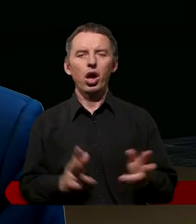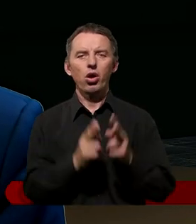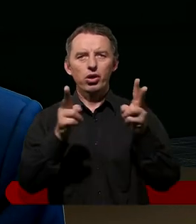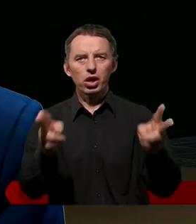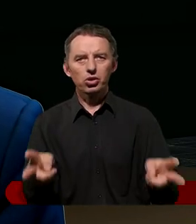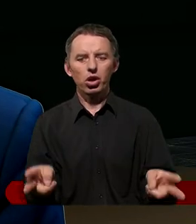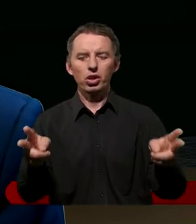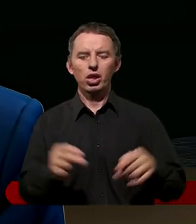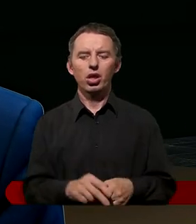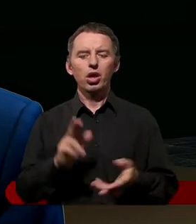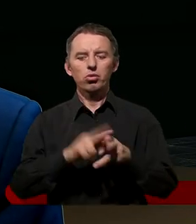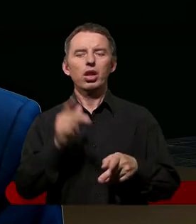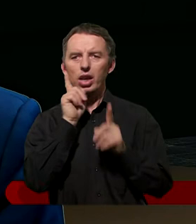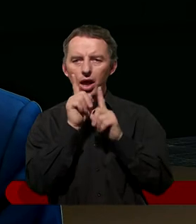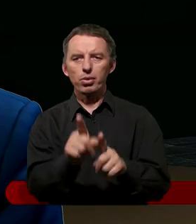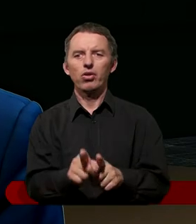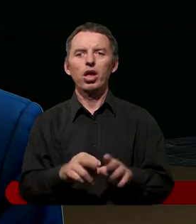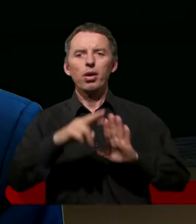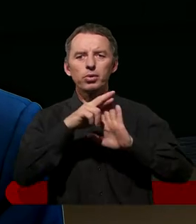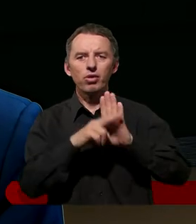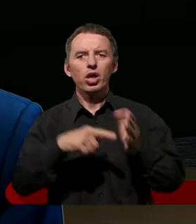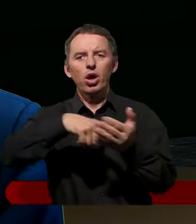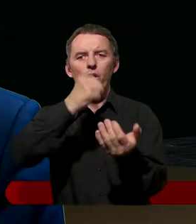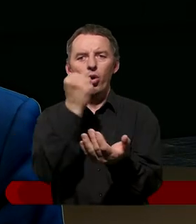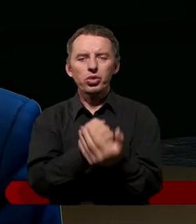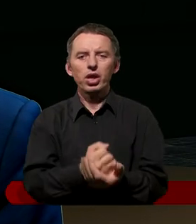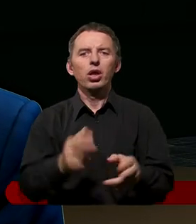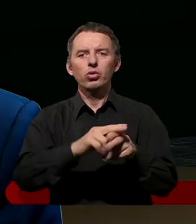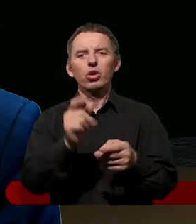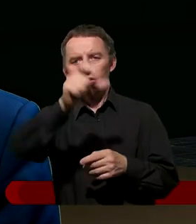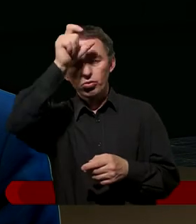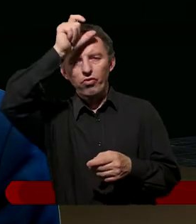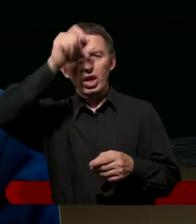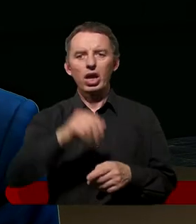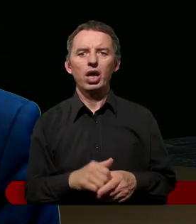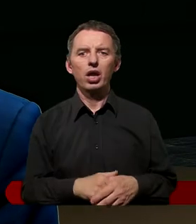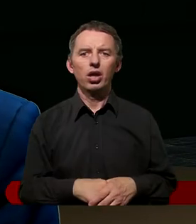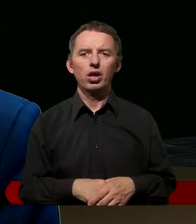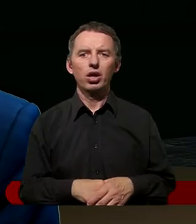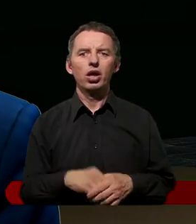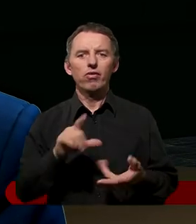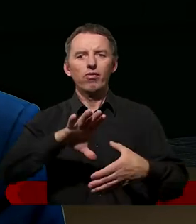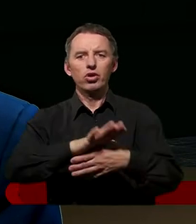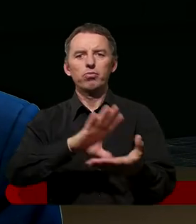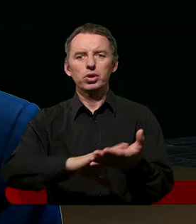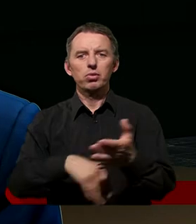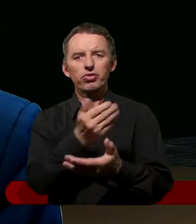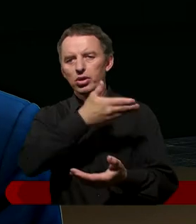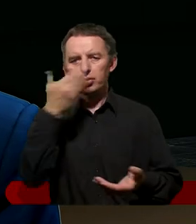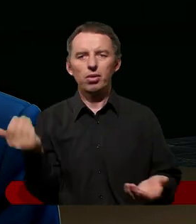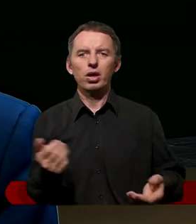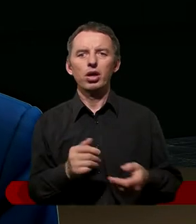określone, że to są tak naprawdę przepisy dodatkowe według wyobrażenia jakiegoś człowieka. Tego nie ma napisane w piśmie świętym.